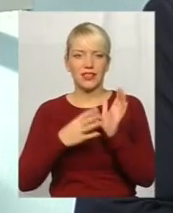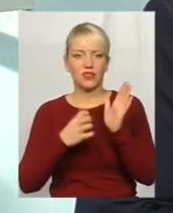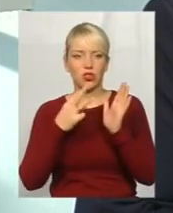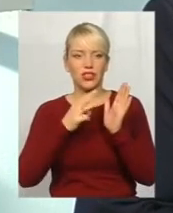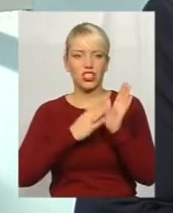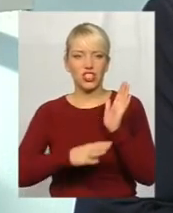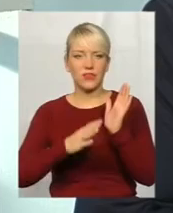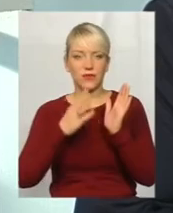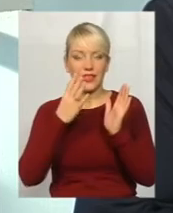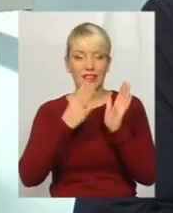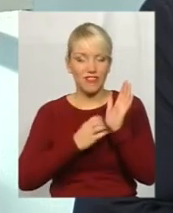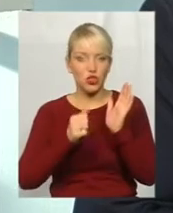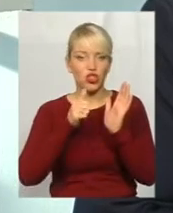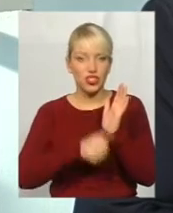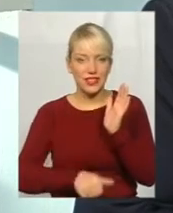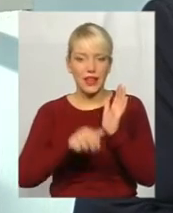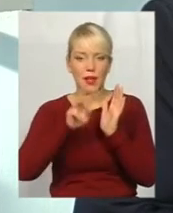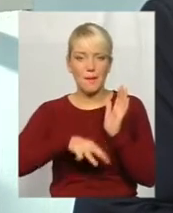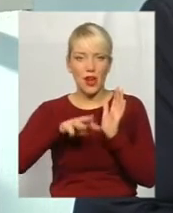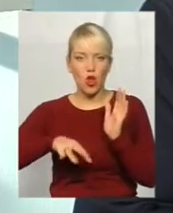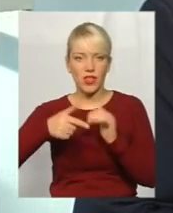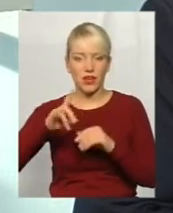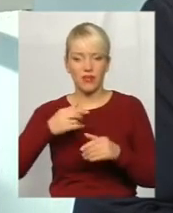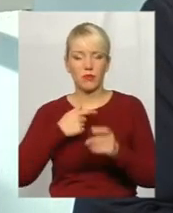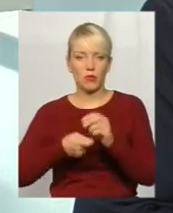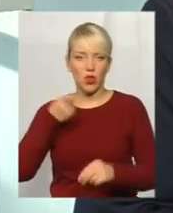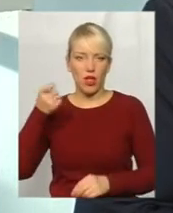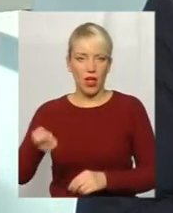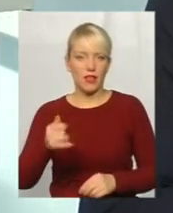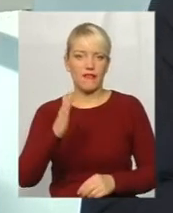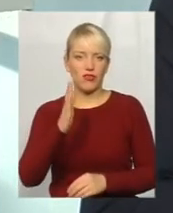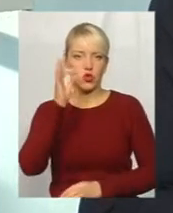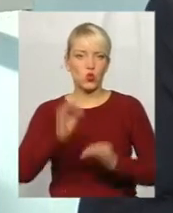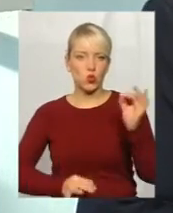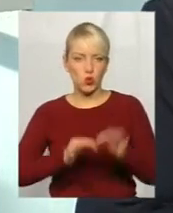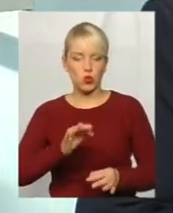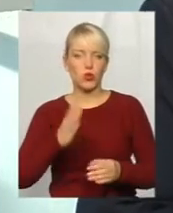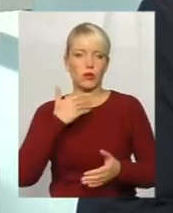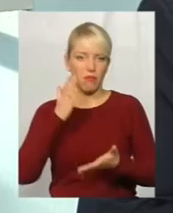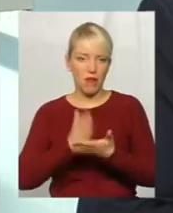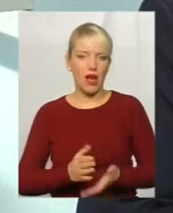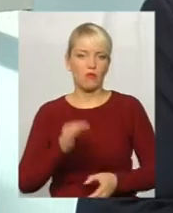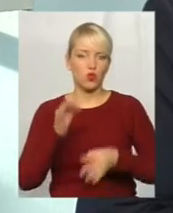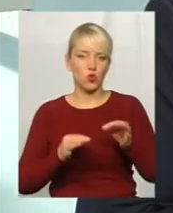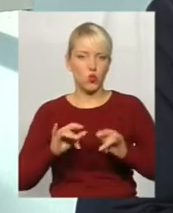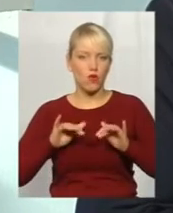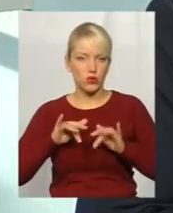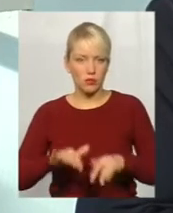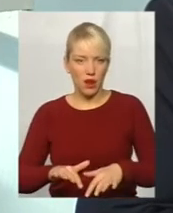мільйонів гривень. Ми подали в суд, ми сьогодні маємо судовий розгляд.